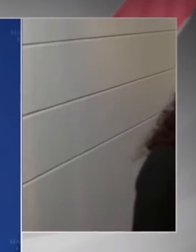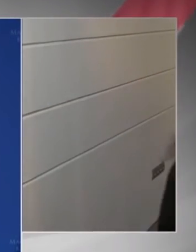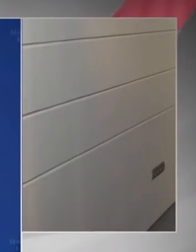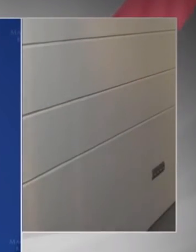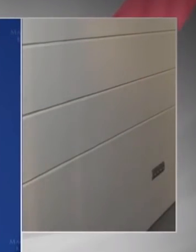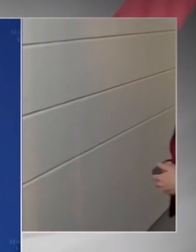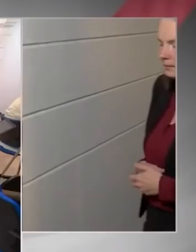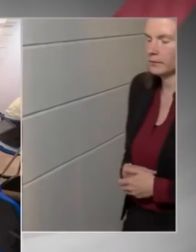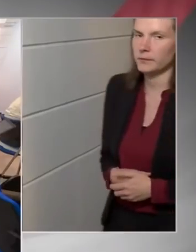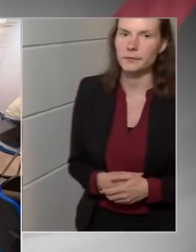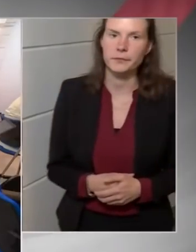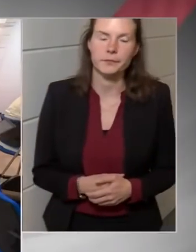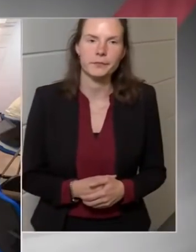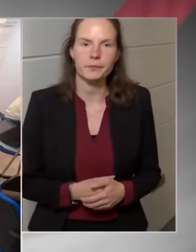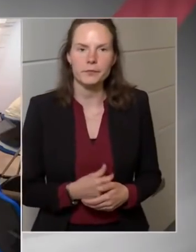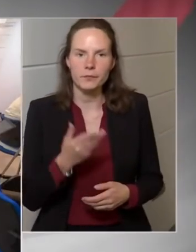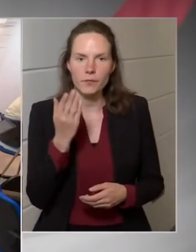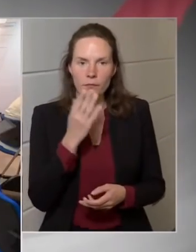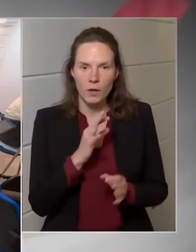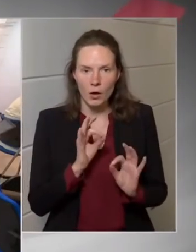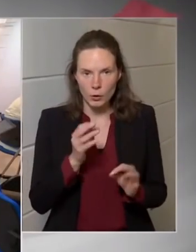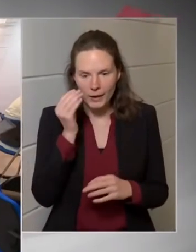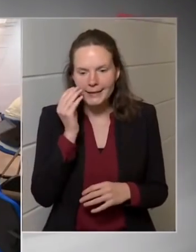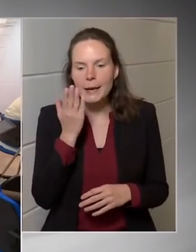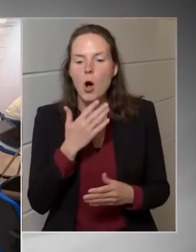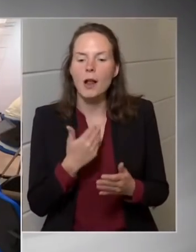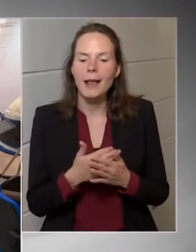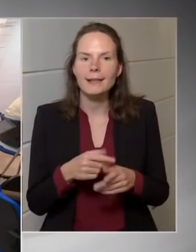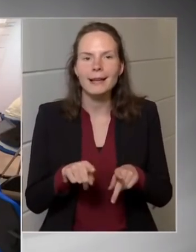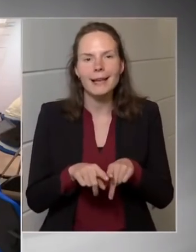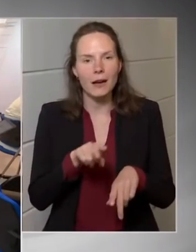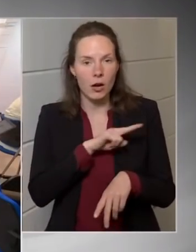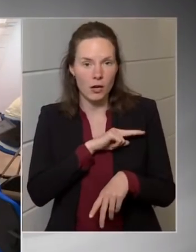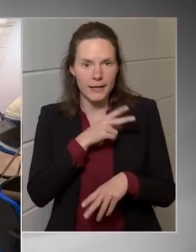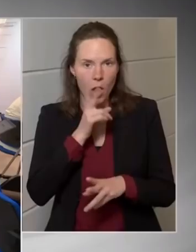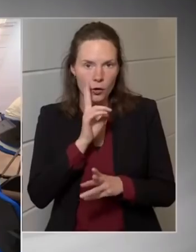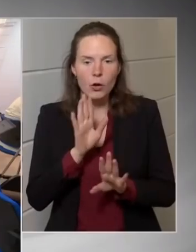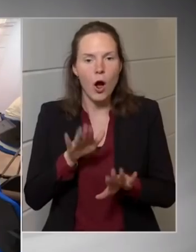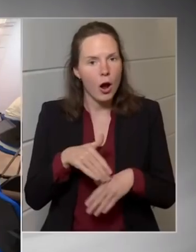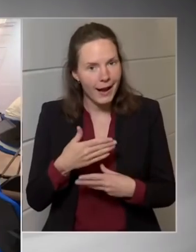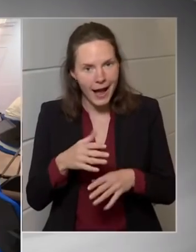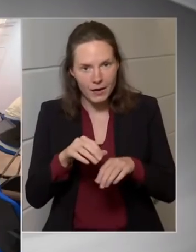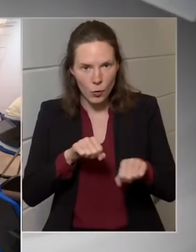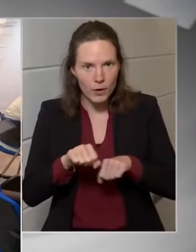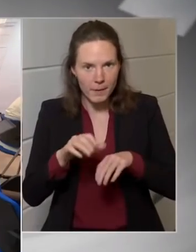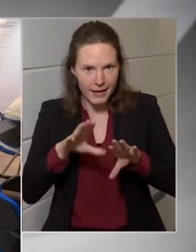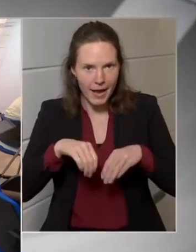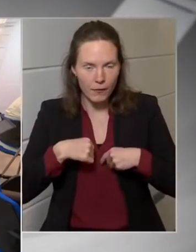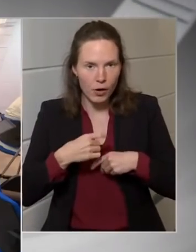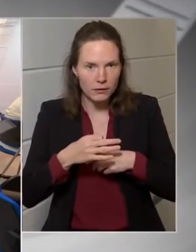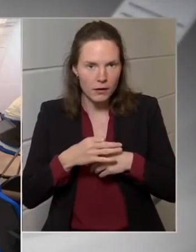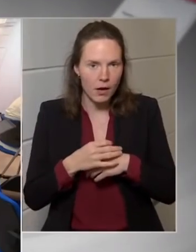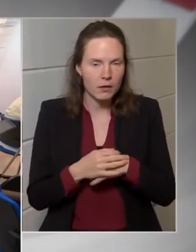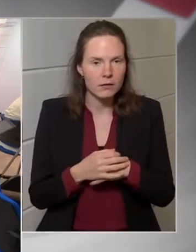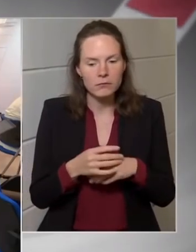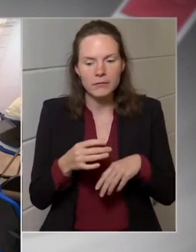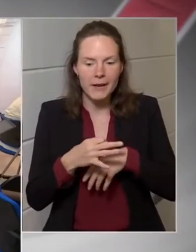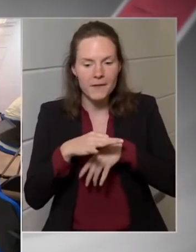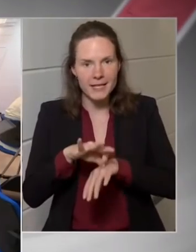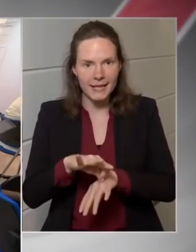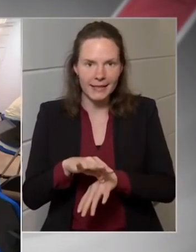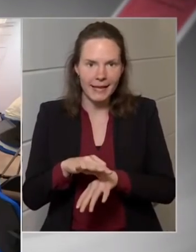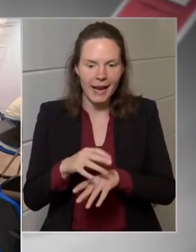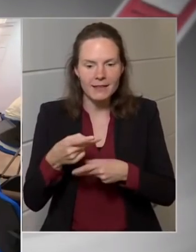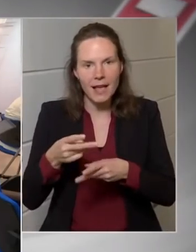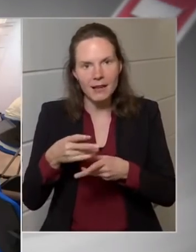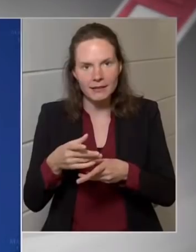garanciák, akkor a kormány is akár elfogadna egy vezetékes szállításra is vanatkozva embargót. Hogyha ez így van, akkor mik ezek a garanciák